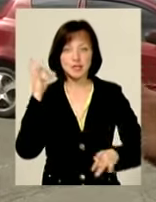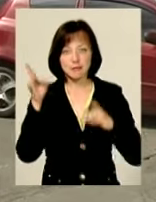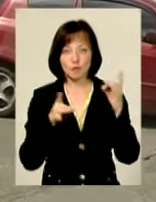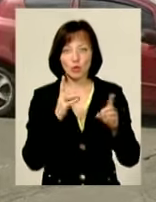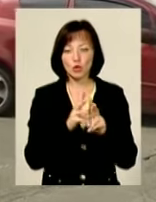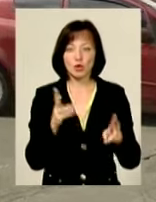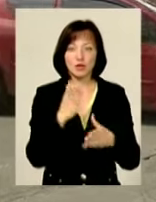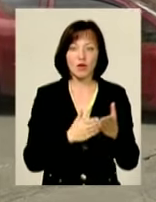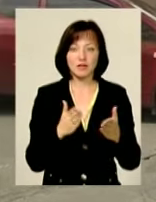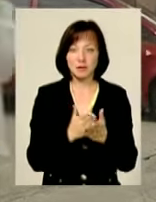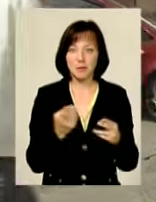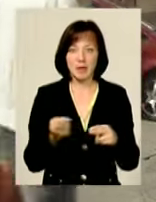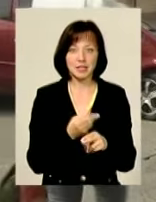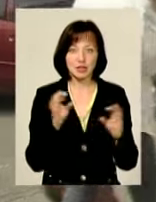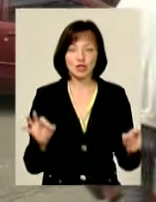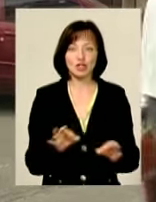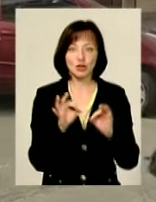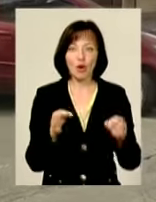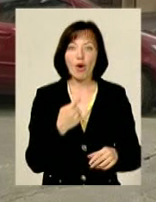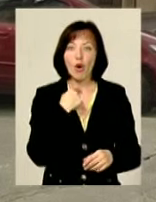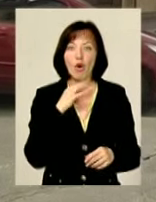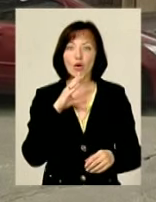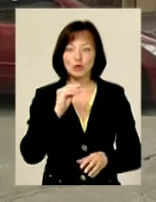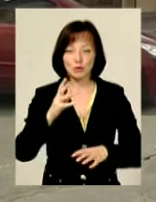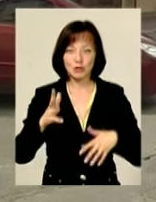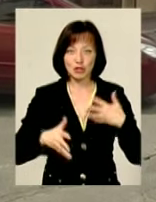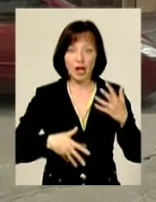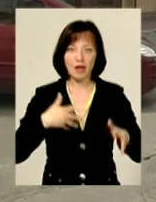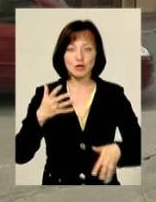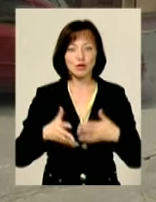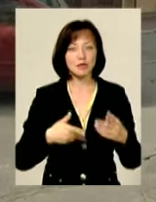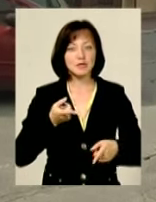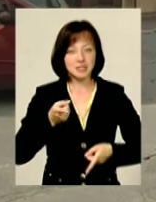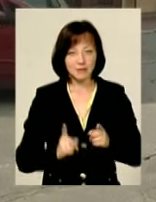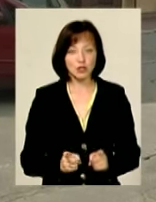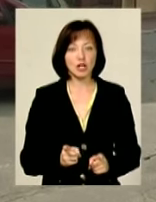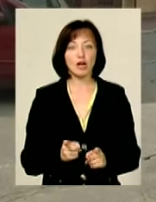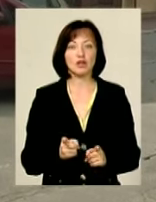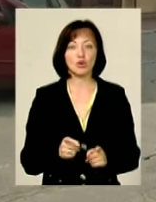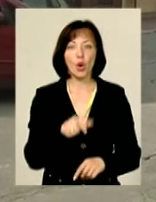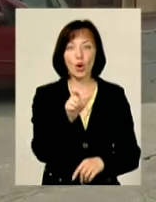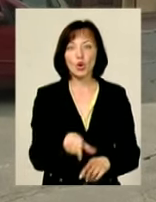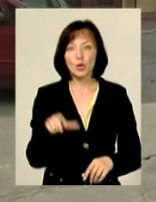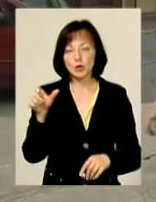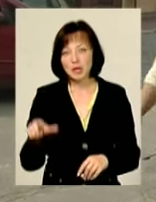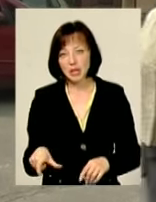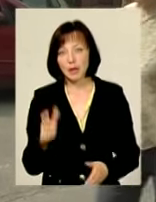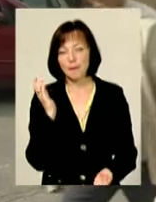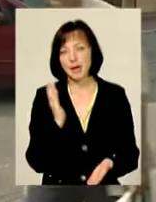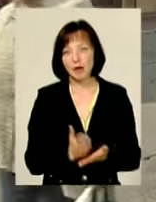без нічого, тільки своїм нутром і голосом, і жестом Звичайно ж, людина перебуває,